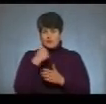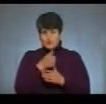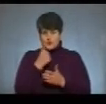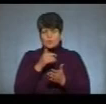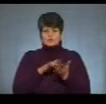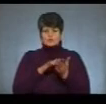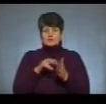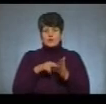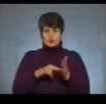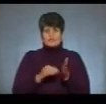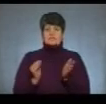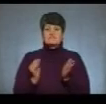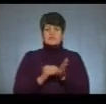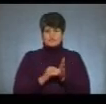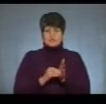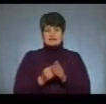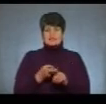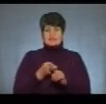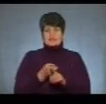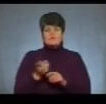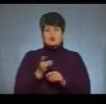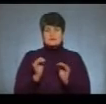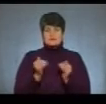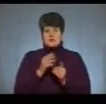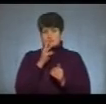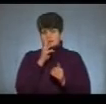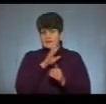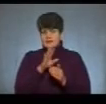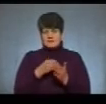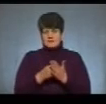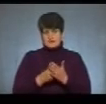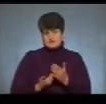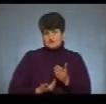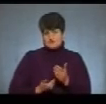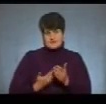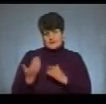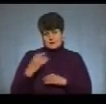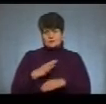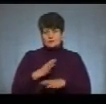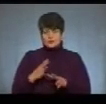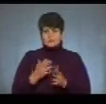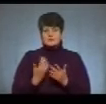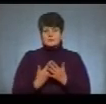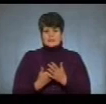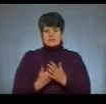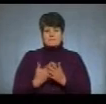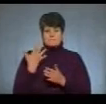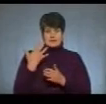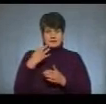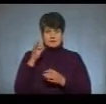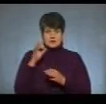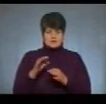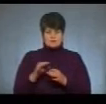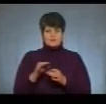Україні фіксований і залежить від розміру мінімальної зарплати, а не від вартості проживання, раніше. Тобто мешканці п'ятизіркового